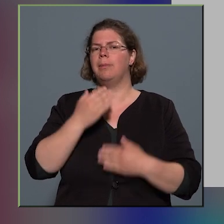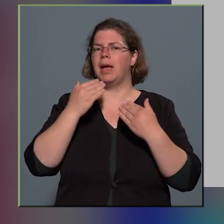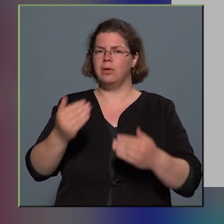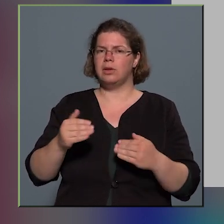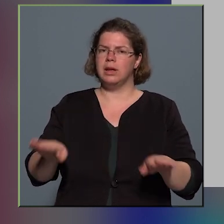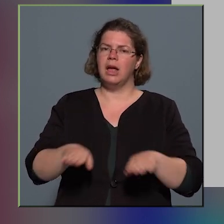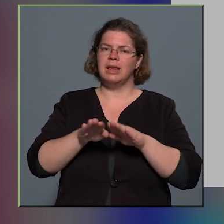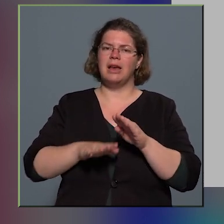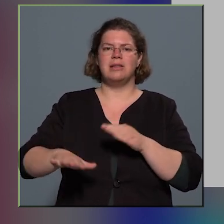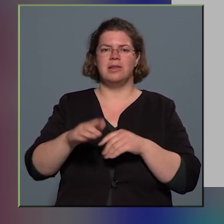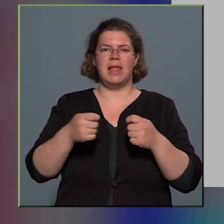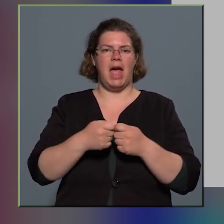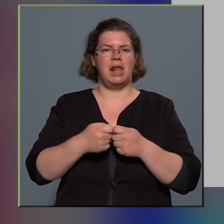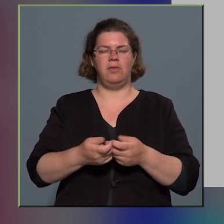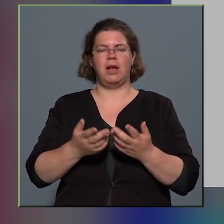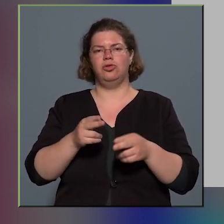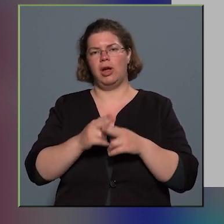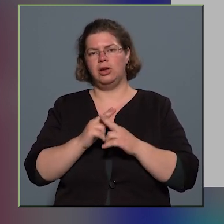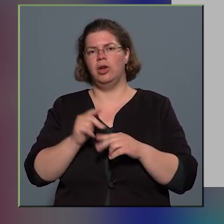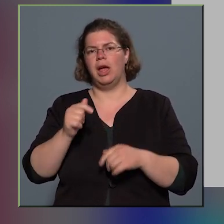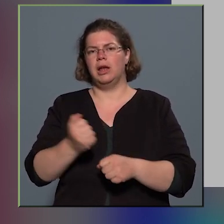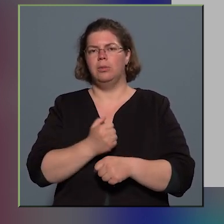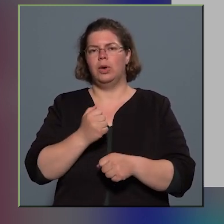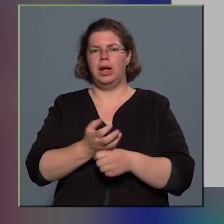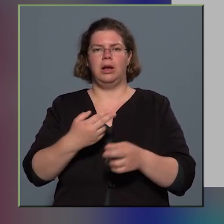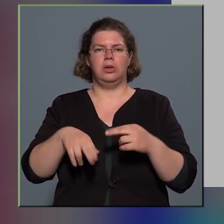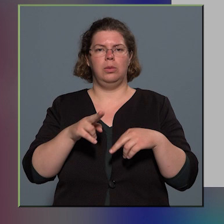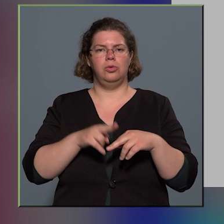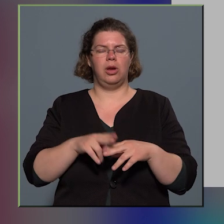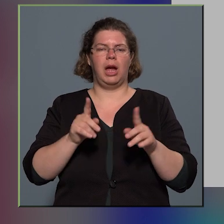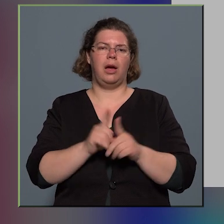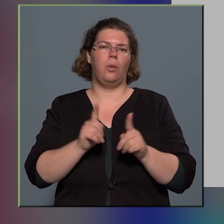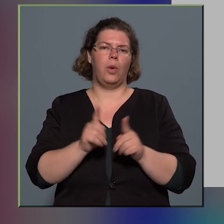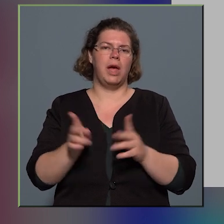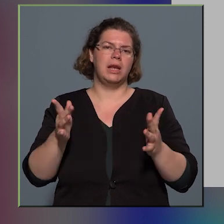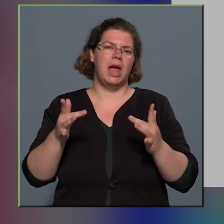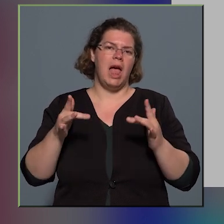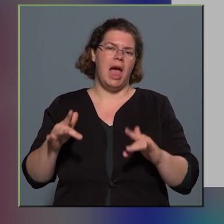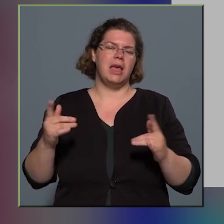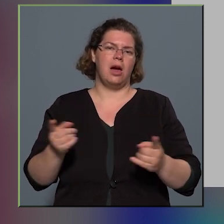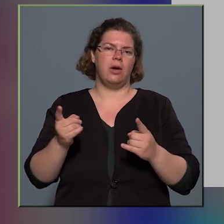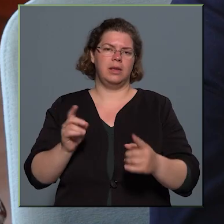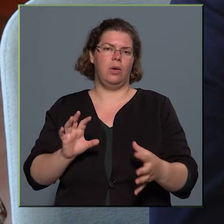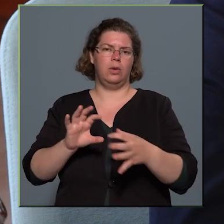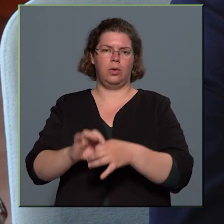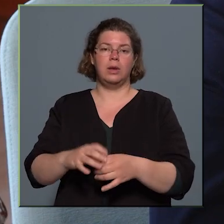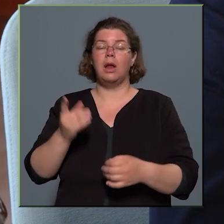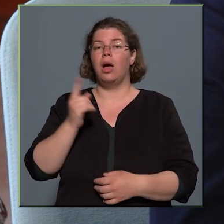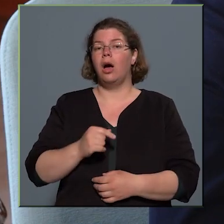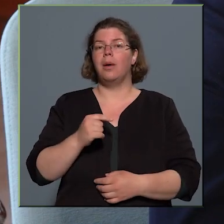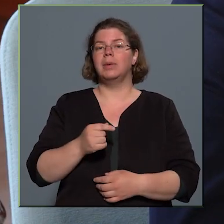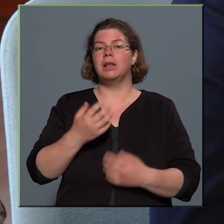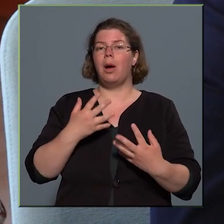segítségét. Ennek a munkának a döntő többsége azon olyan helyi akciókhoz köthetőek, amelyeket a